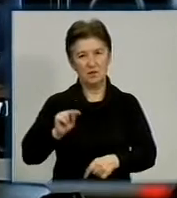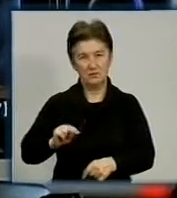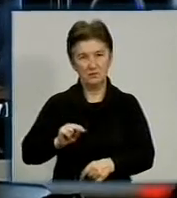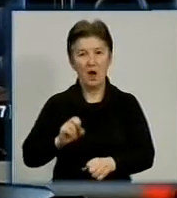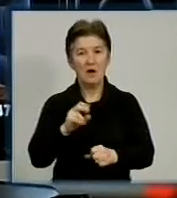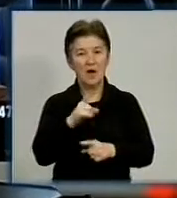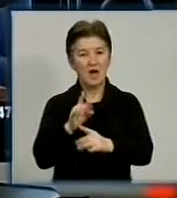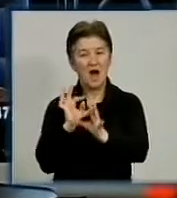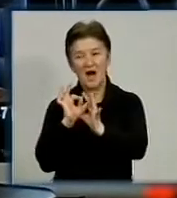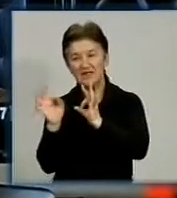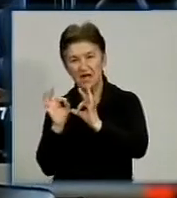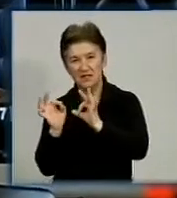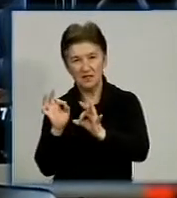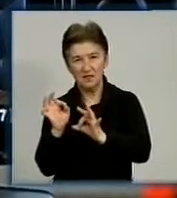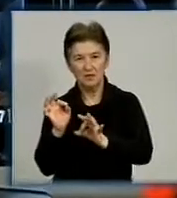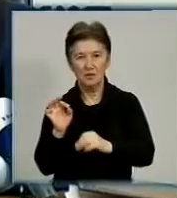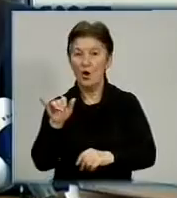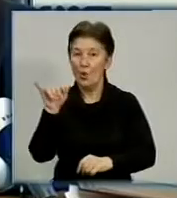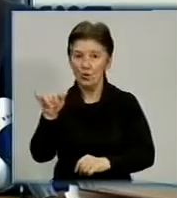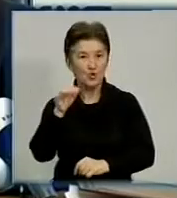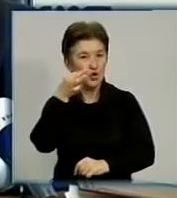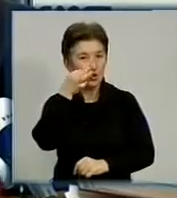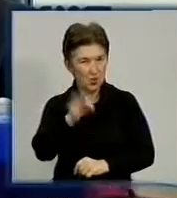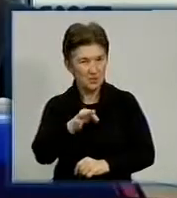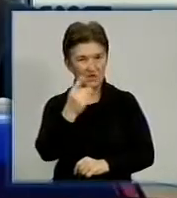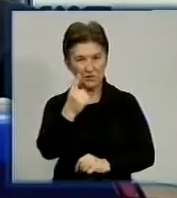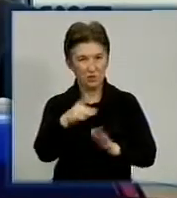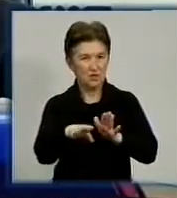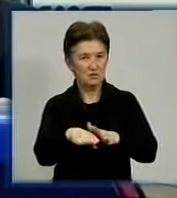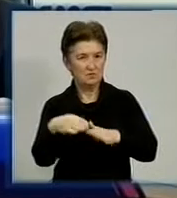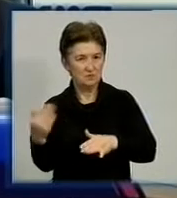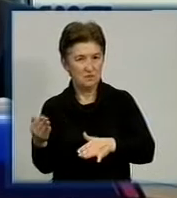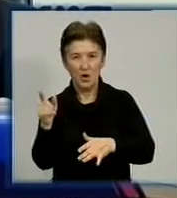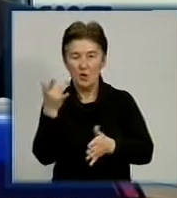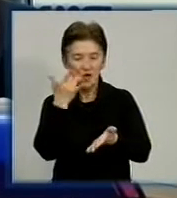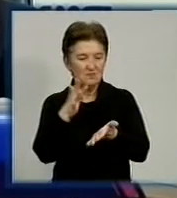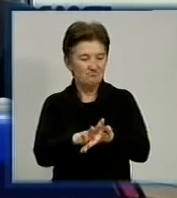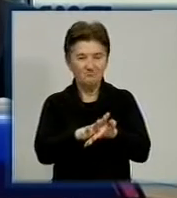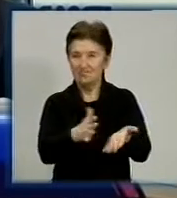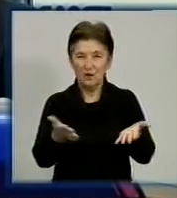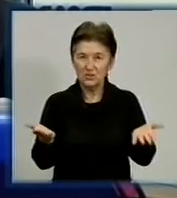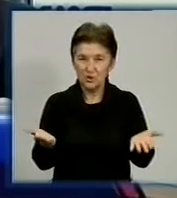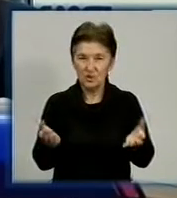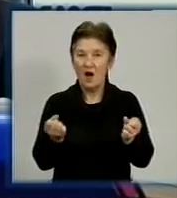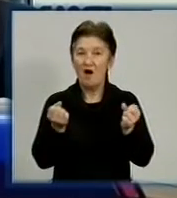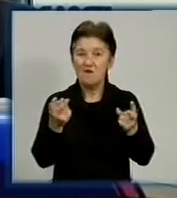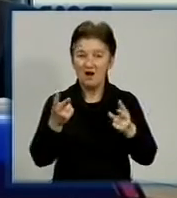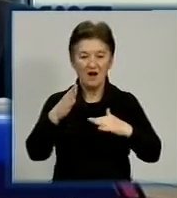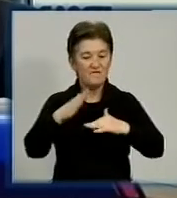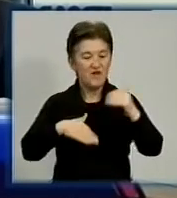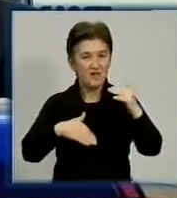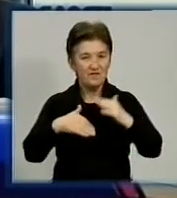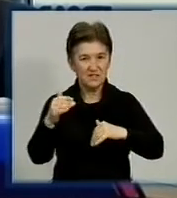радника губернатора. У неї досвід, з одного боку, і незаплюмована репутація, як фахівця